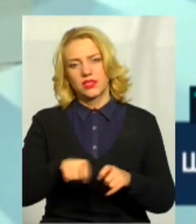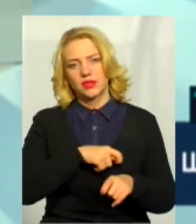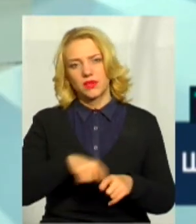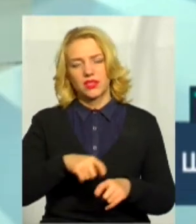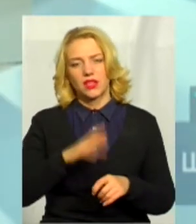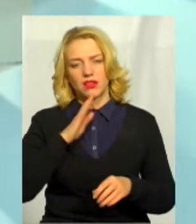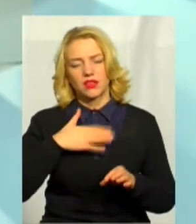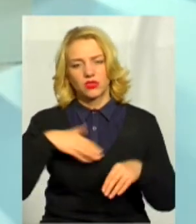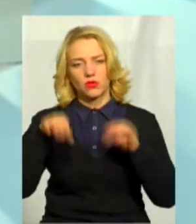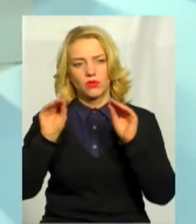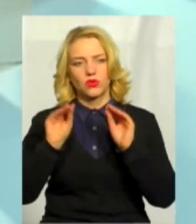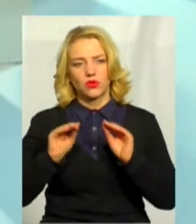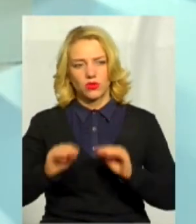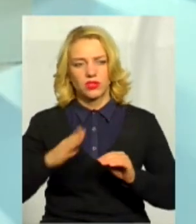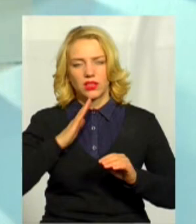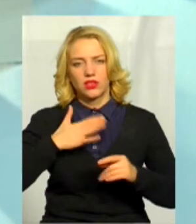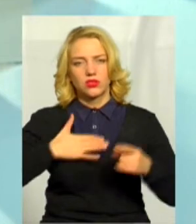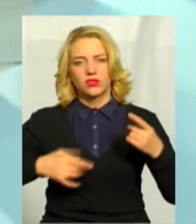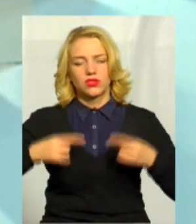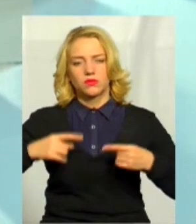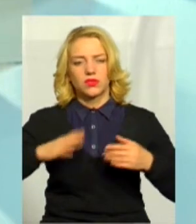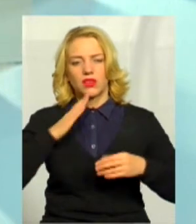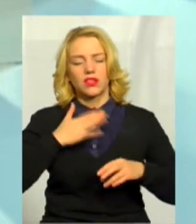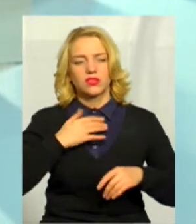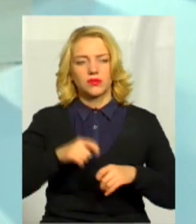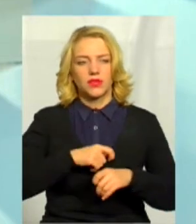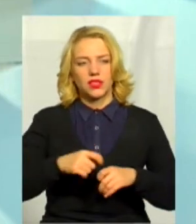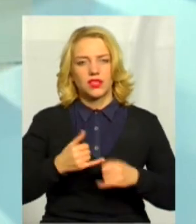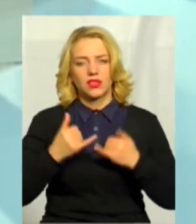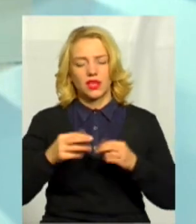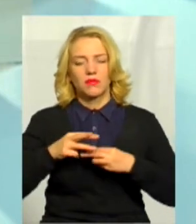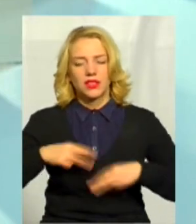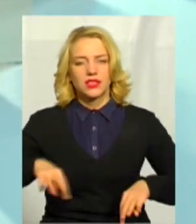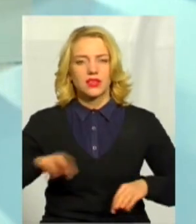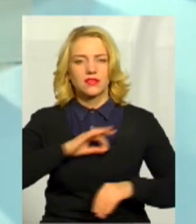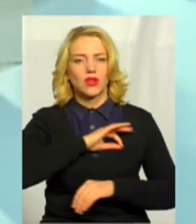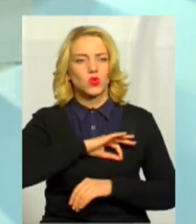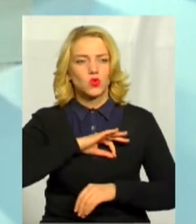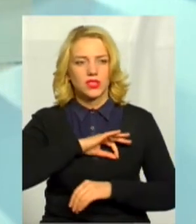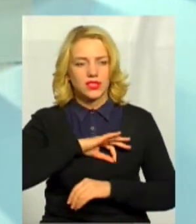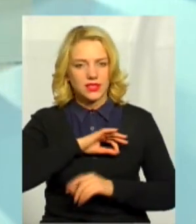нашого протоколу, диспуту, це наші матеріали для Міністерства юстиції.